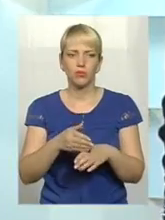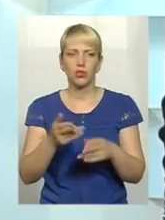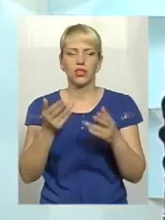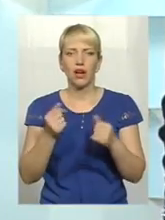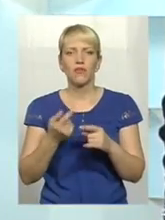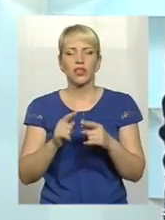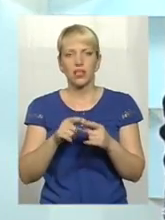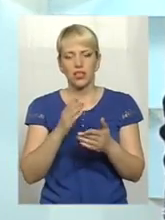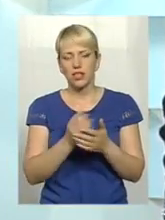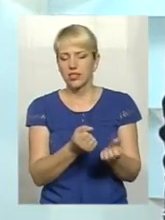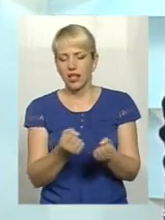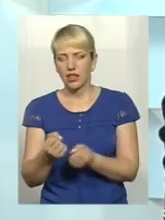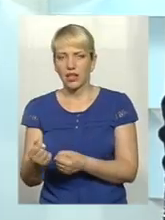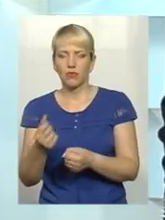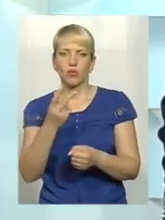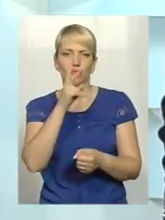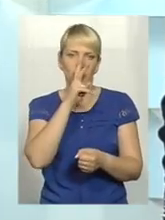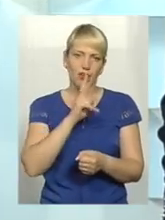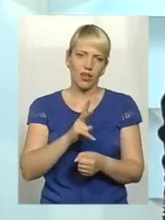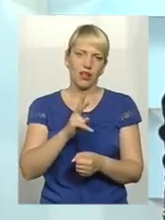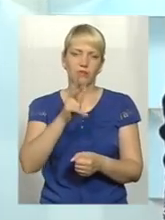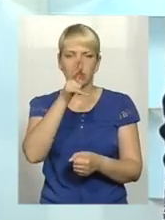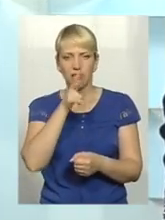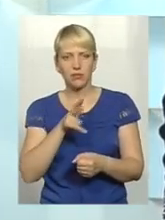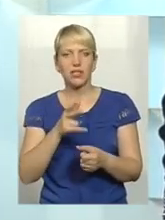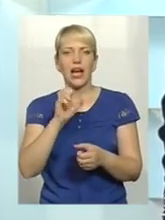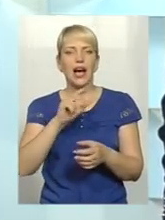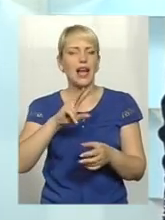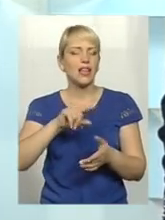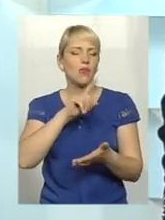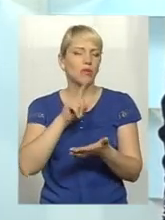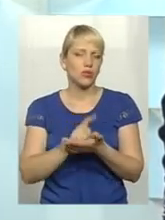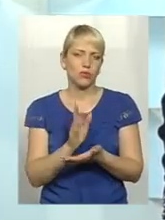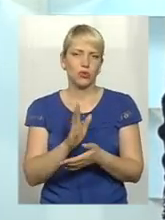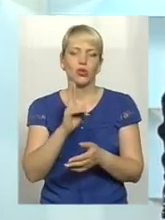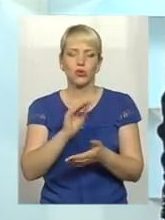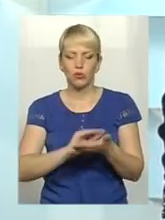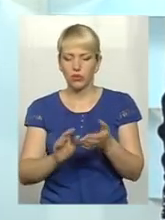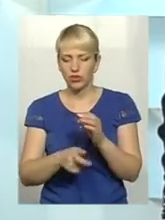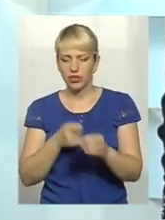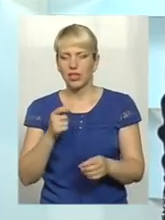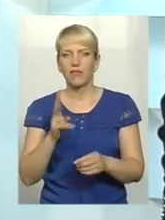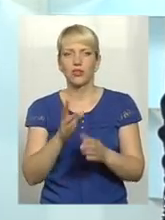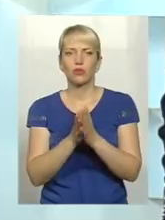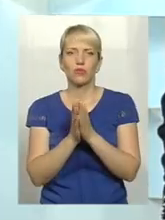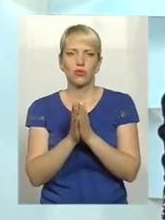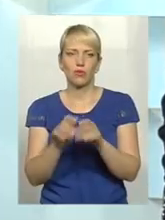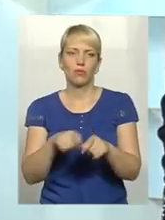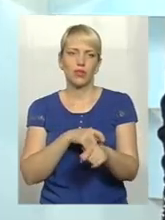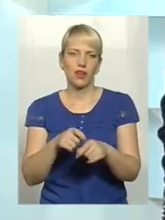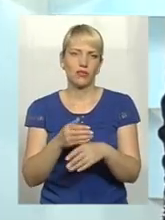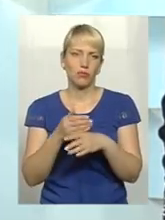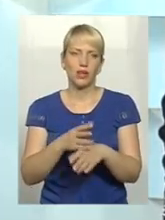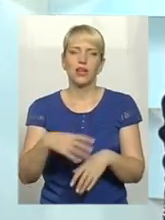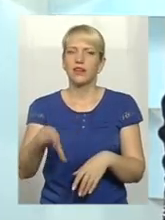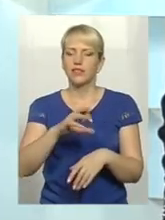затримкою на 2-3 місяці, але вони будуть до кінця року, обов'язково ті, хто пише заяву і звертається матеріальну допомогу, вони також